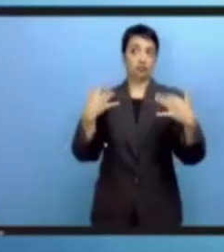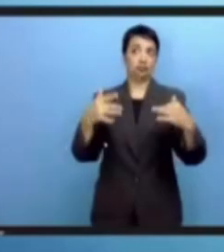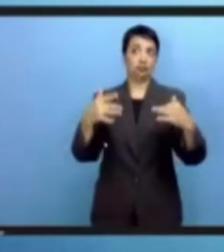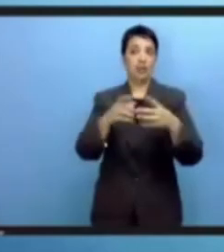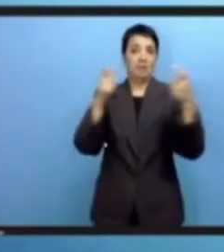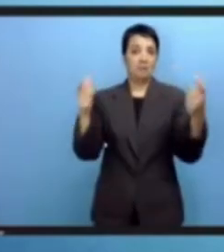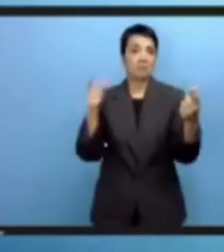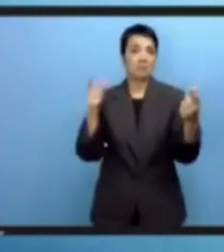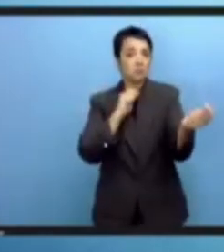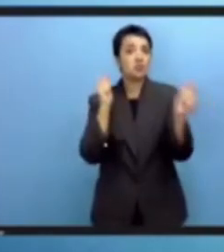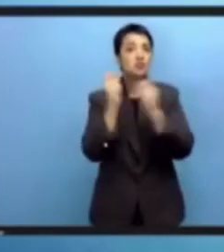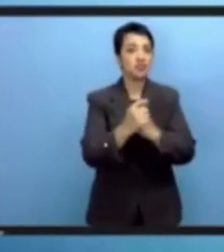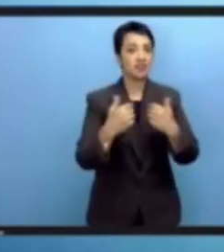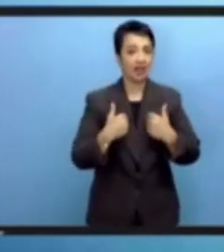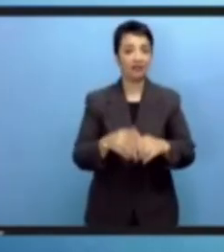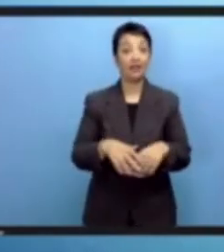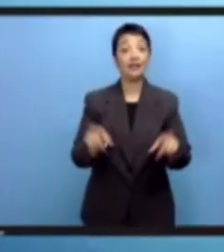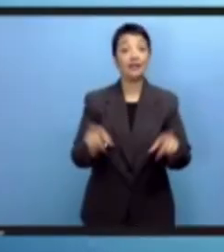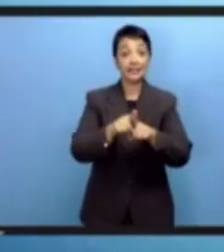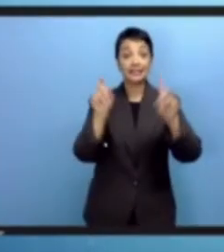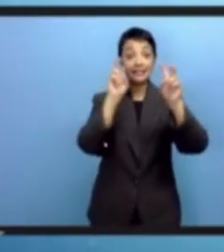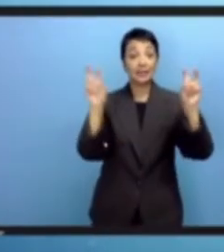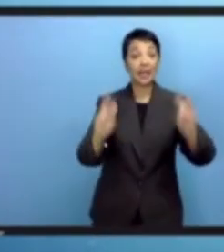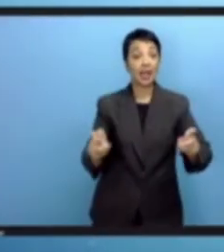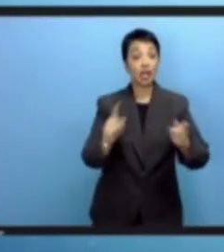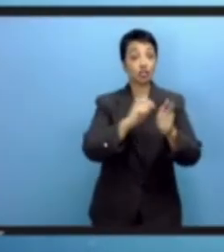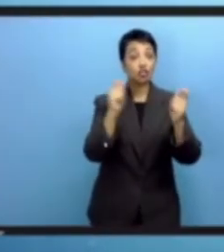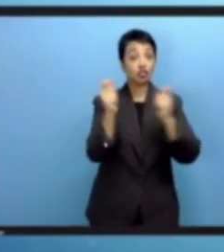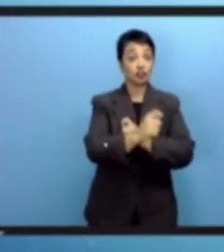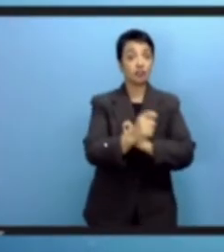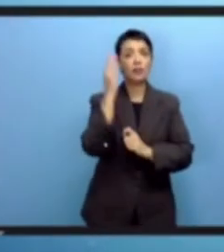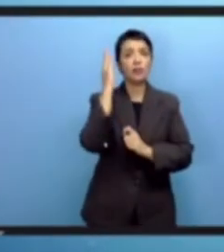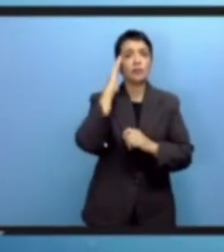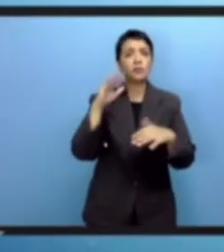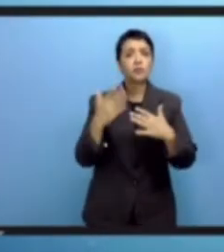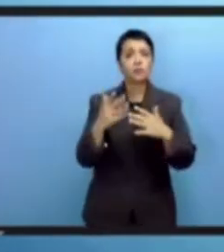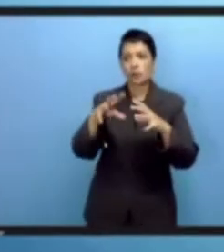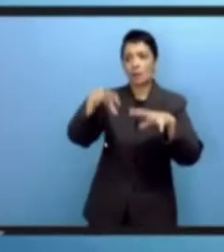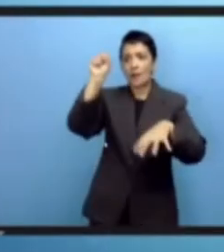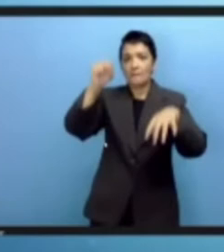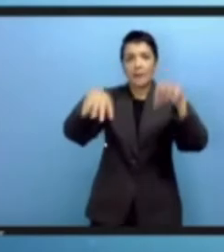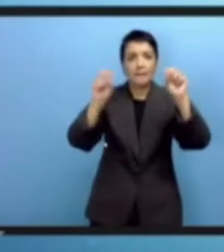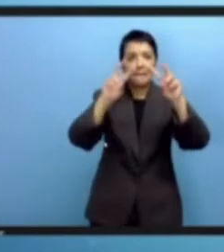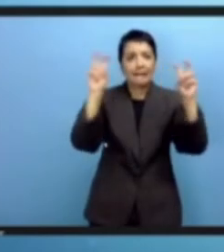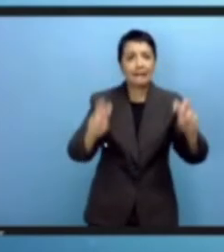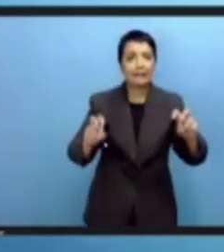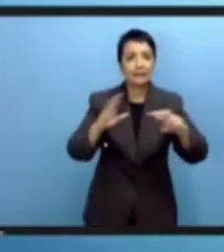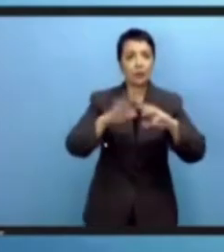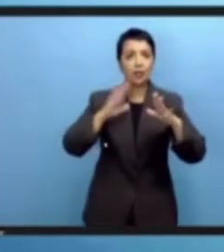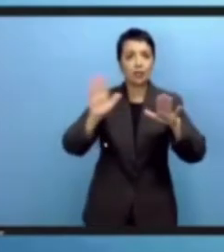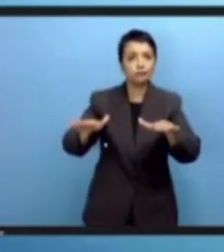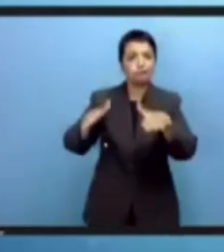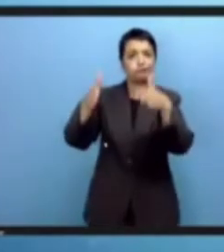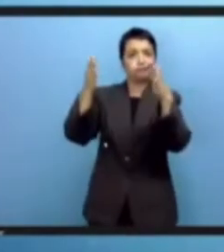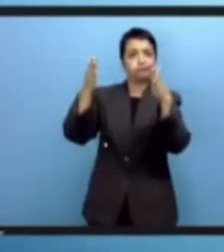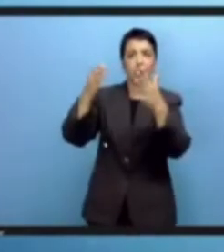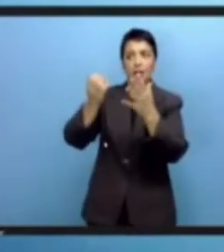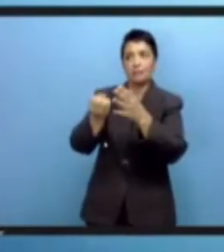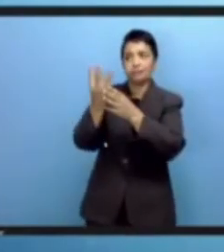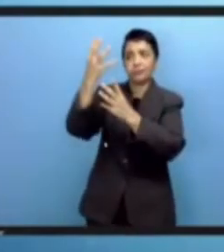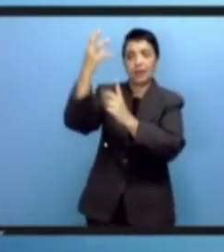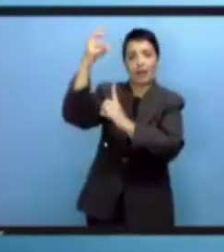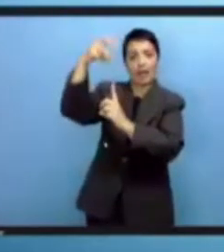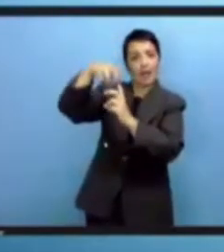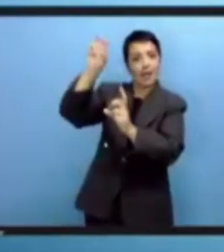لتحقيق عمليات انتقال أساسية وتحول أساسية أي في الزراعة